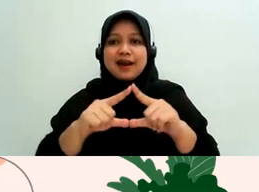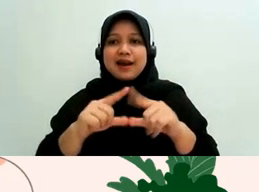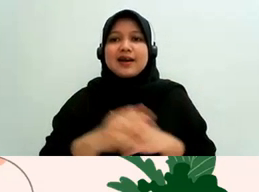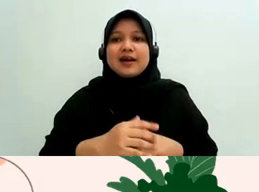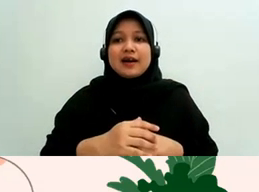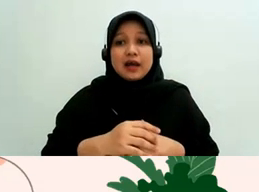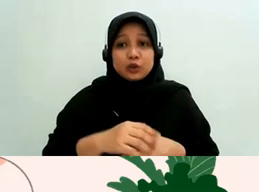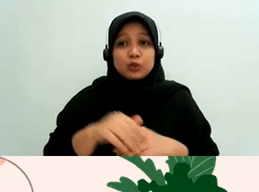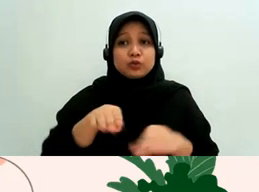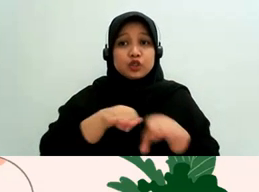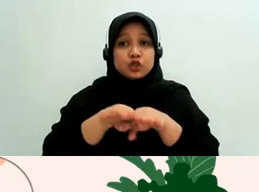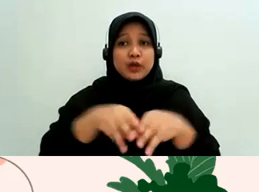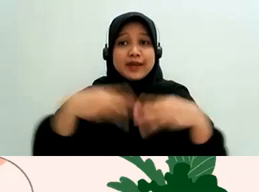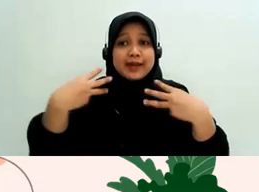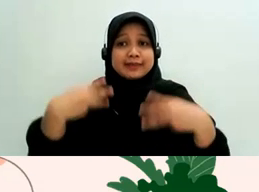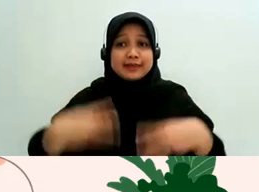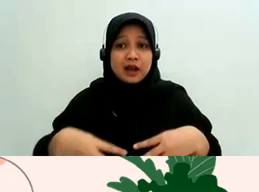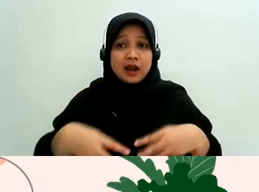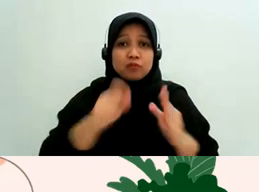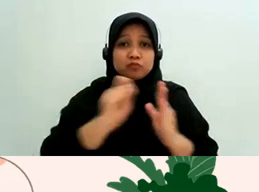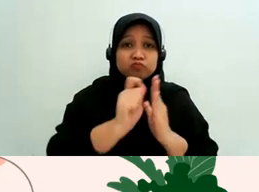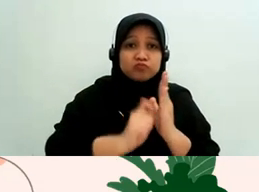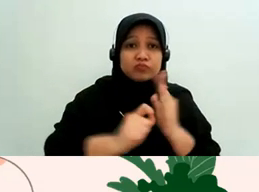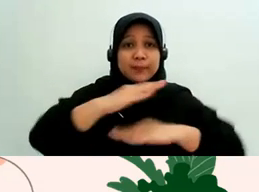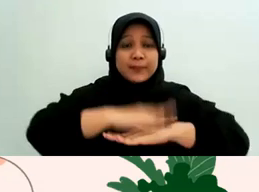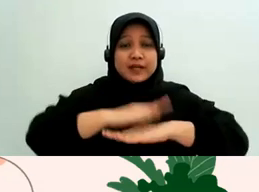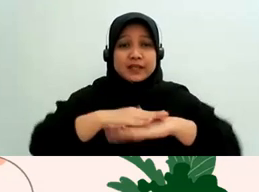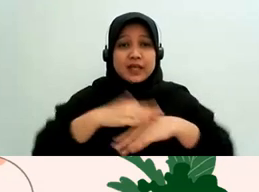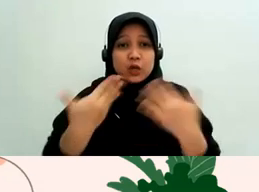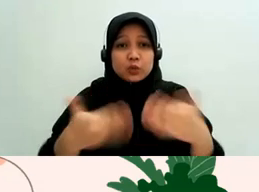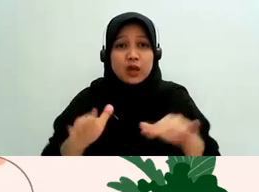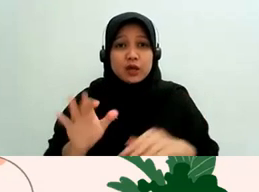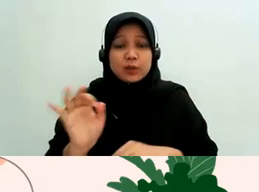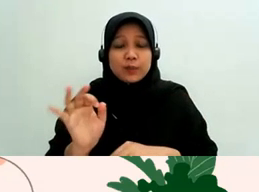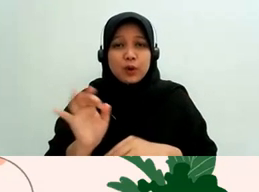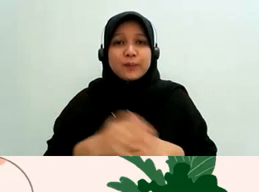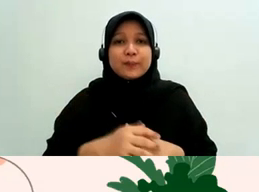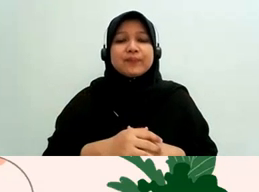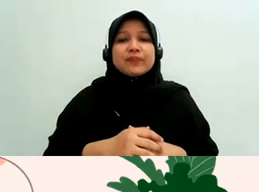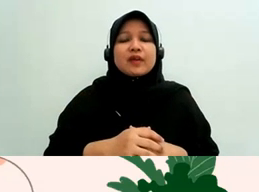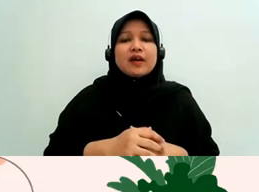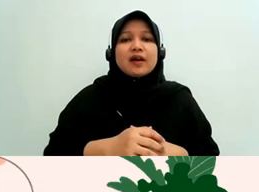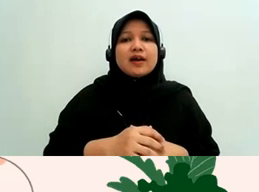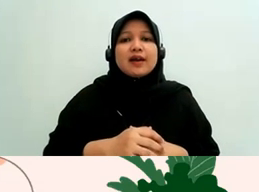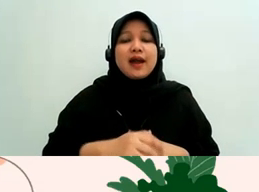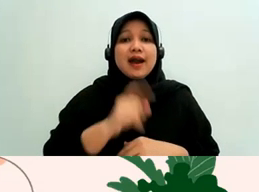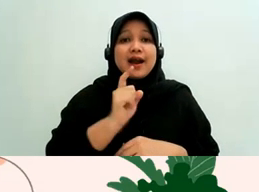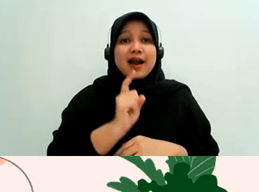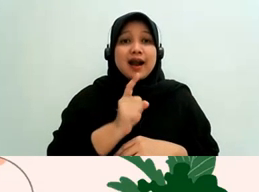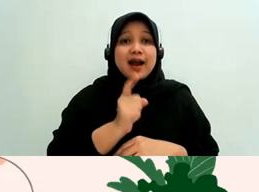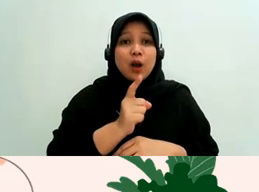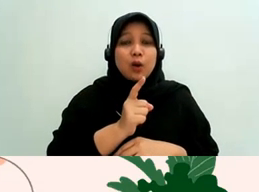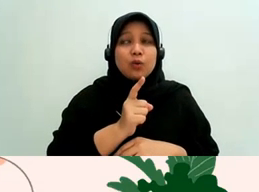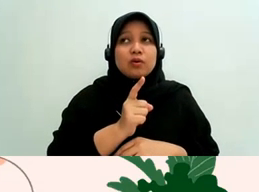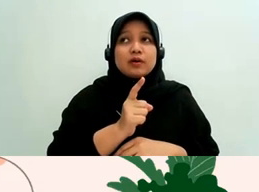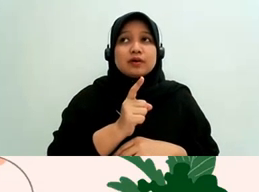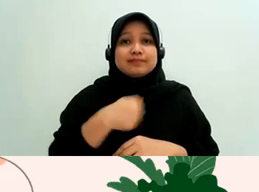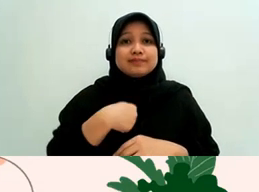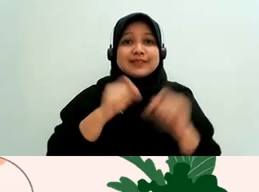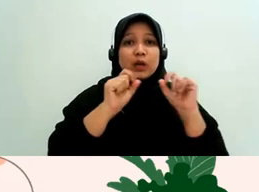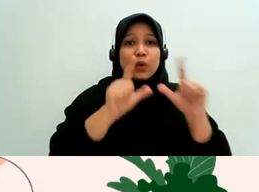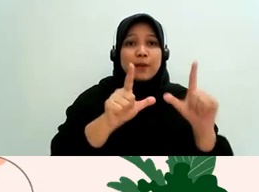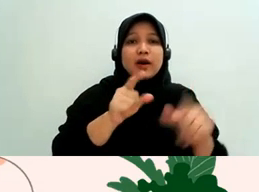SOP yang saya ketahui di kepolisian misalnya tapi kalau kita melihat dari